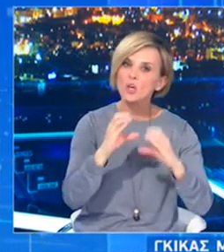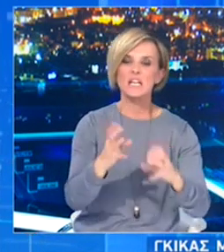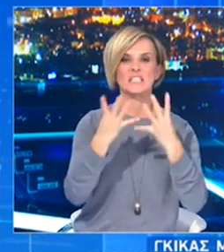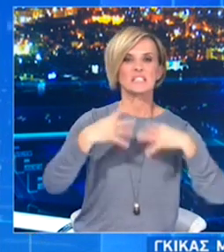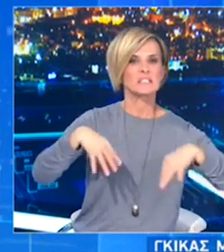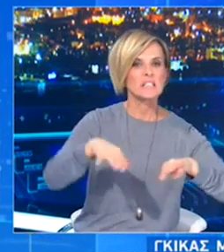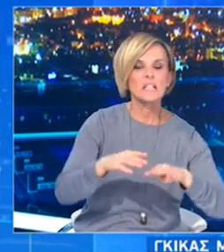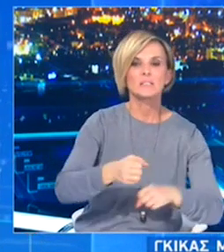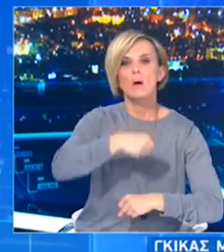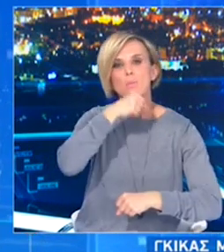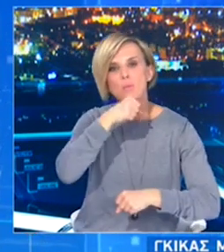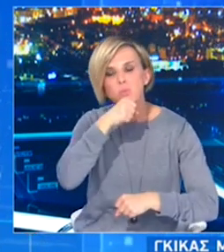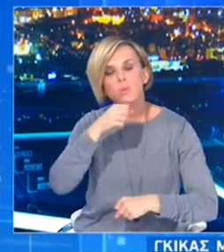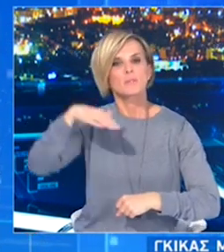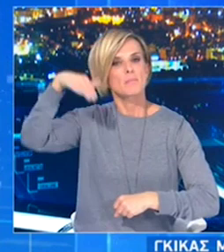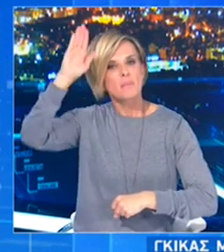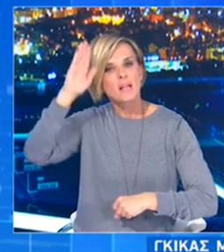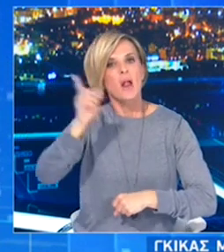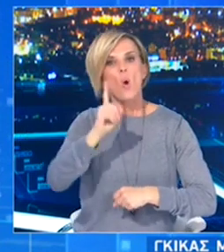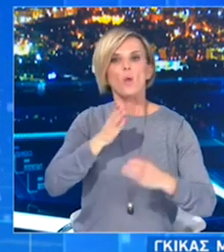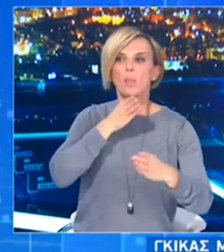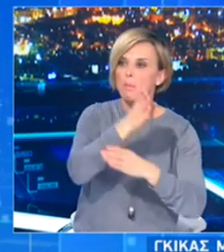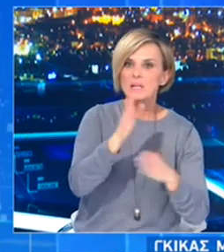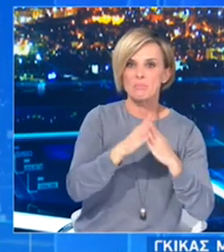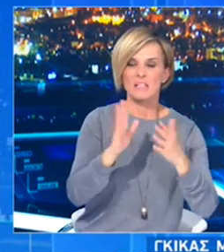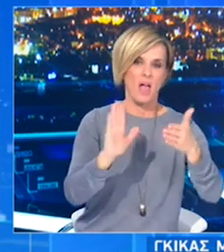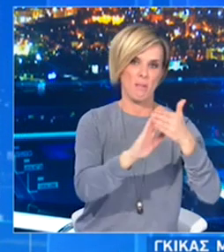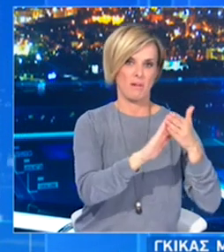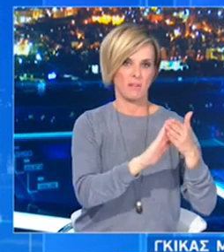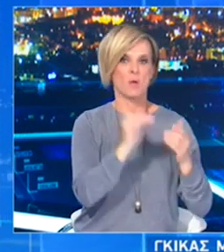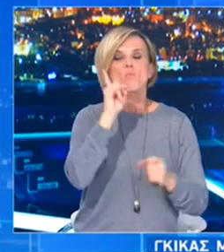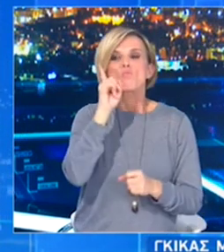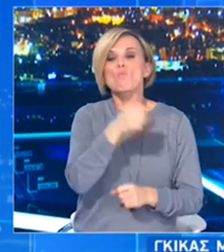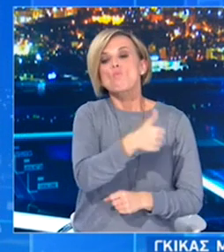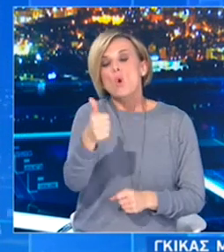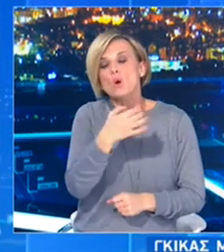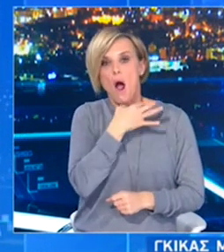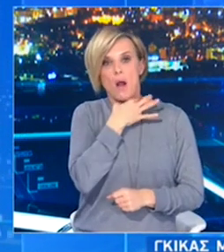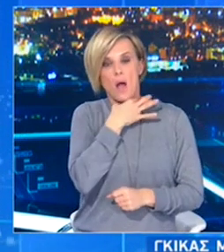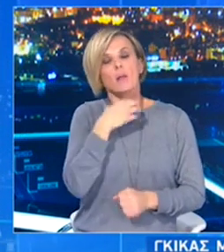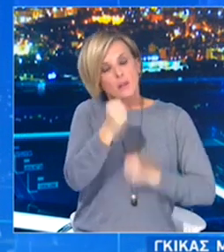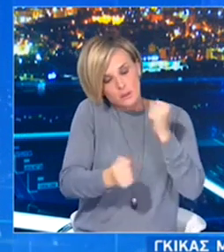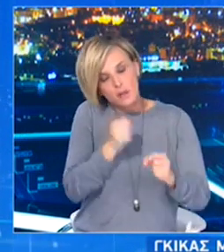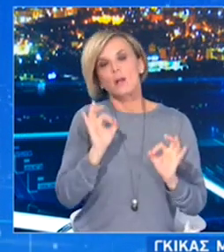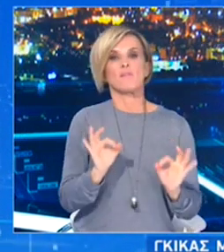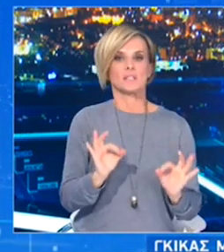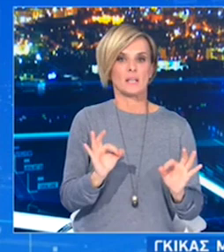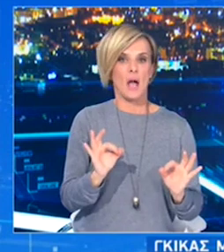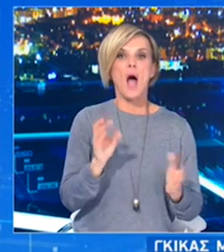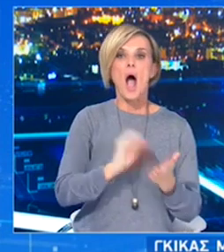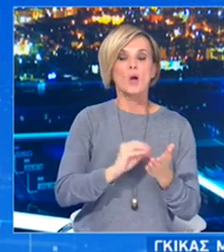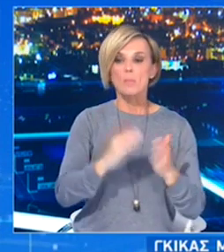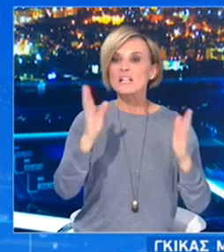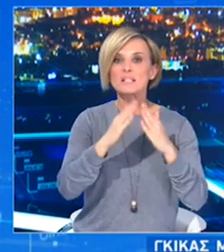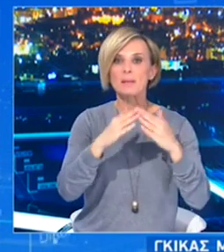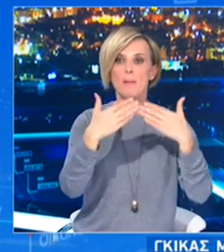προστατευτούν. Τους μιλάμε από απόσταση, τους βλέπουμε αν είναι ανάγκη από κοντά πάντα με μάσκα και καλό αερισμό. Στο μέτωπο